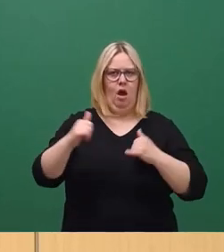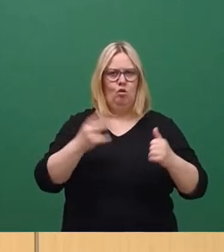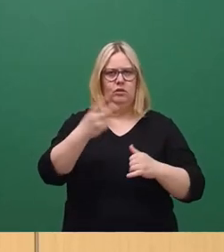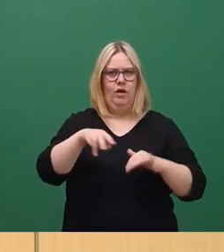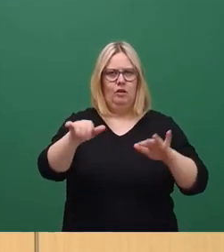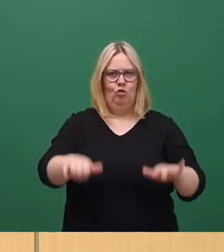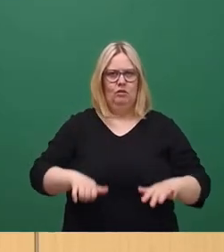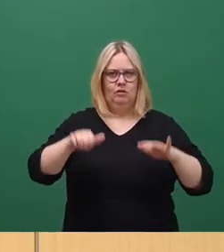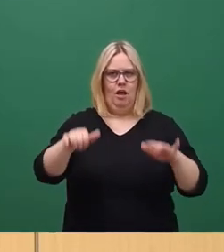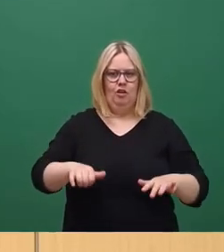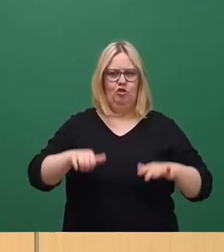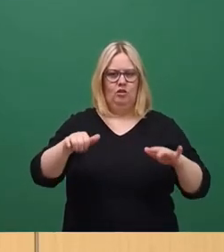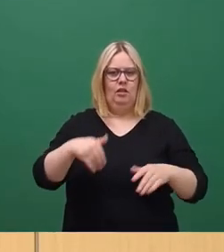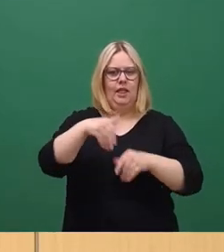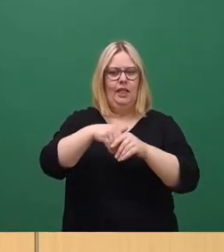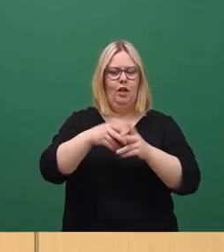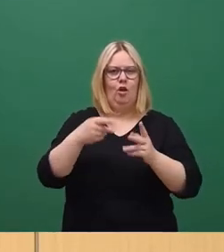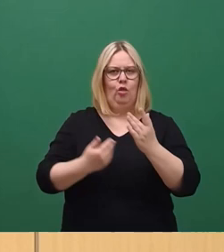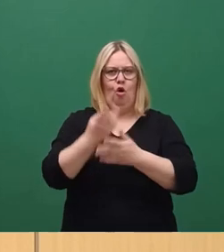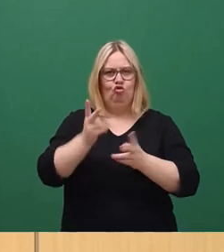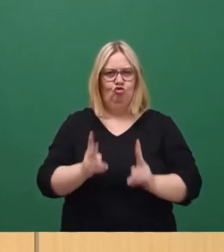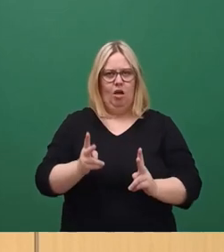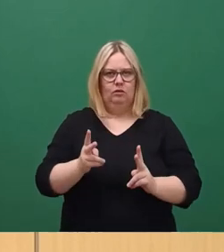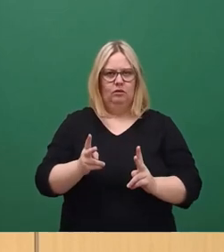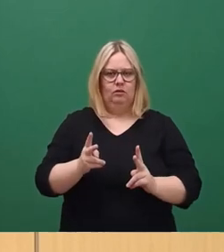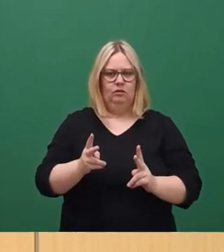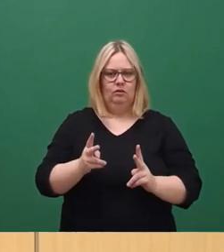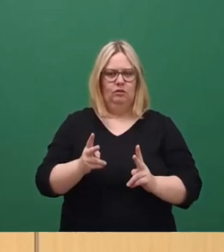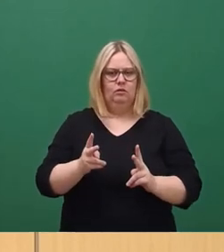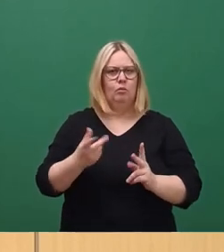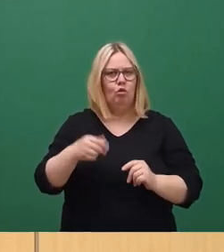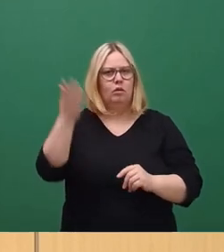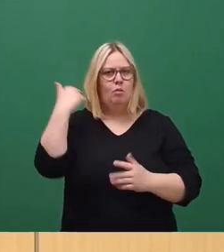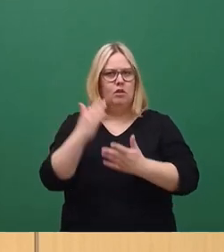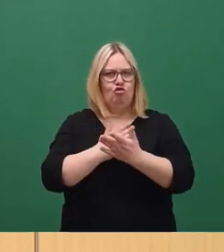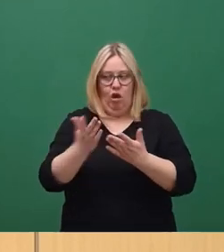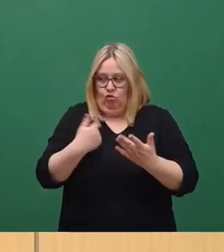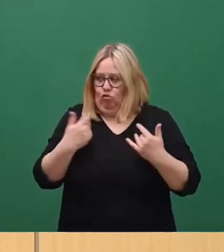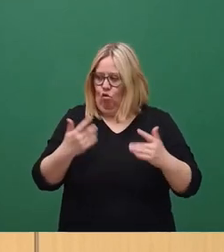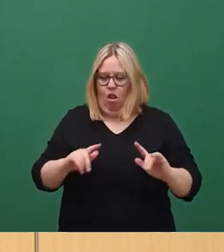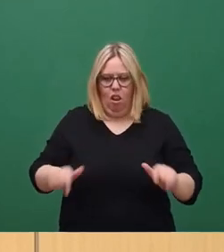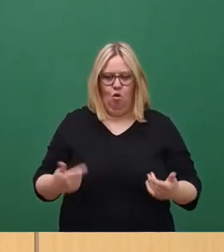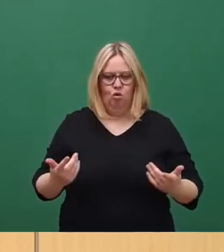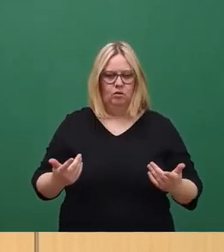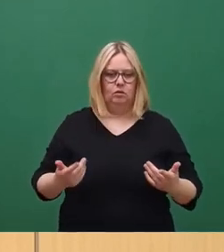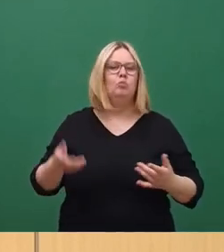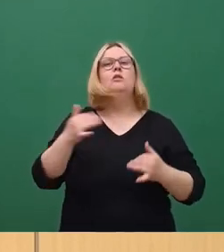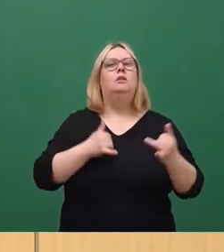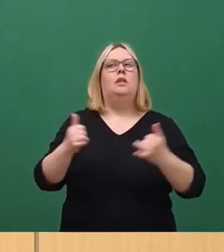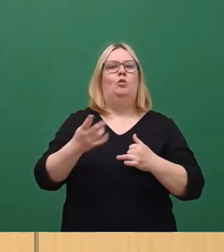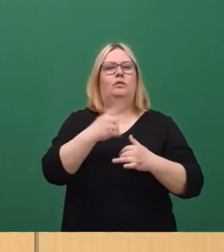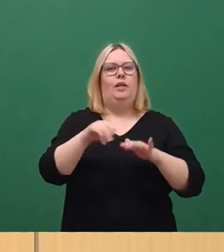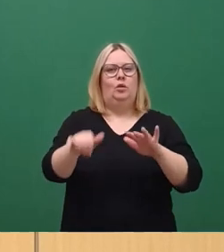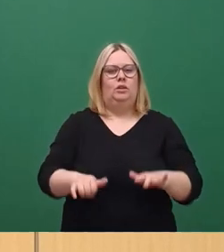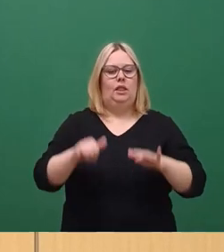zum Rahmenplan Innere Neustadt diese Entscheidung quasi herbeigeführt. Wir haben bereits im Januar 2016 im